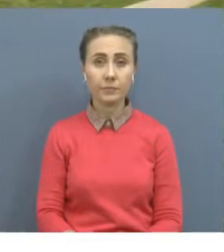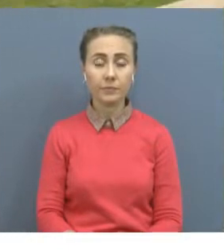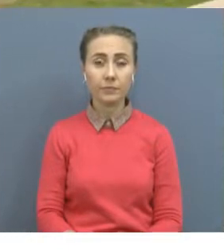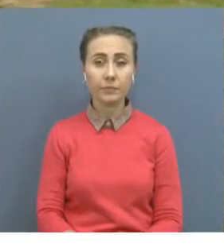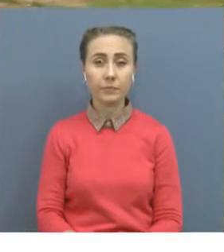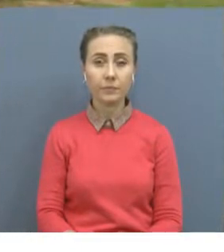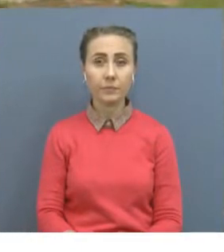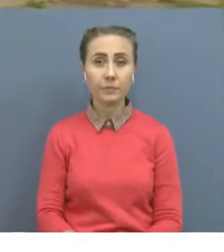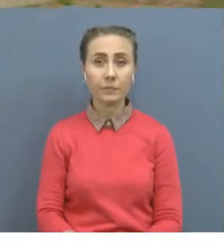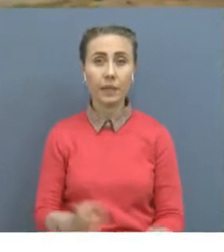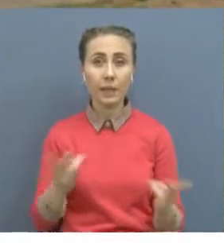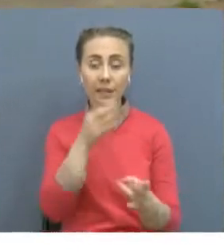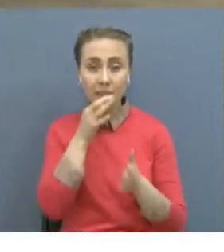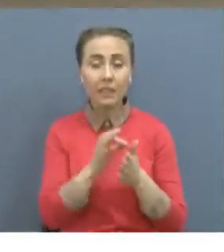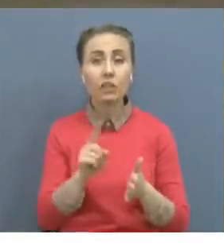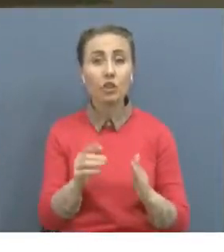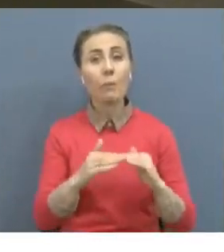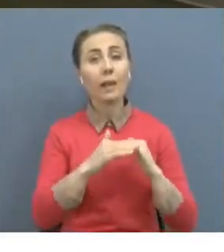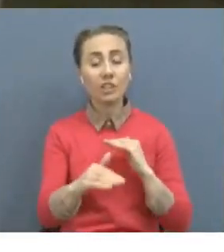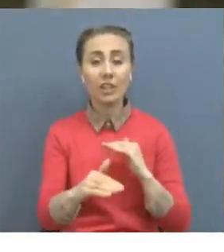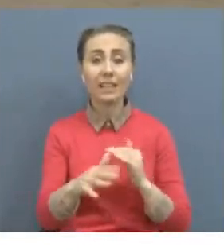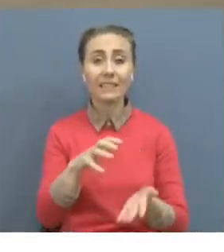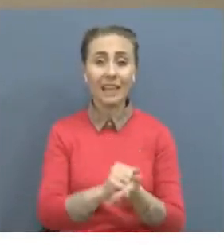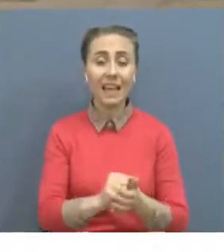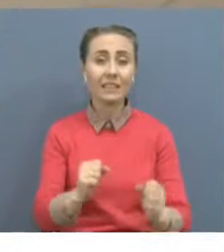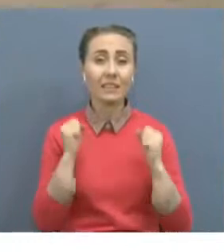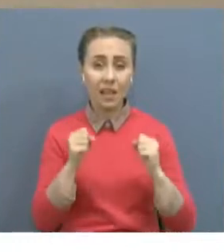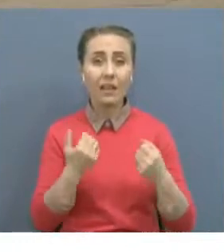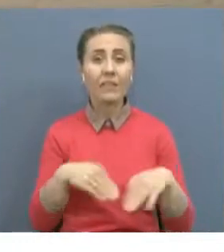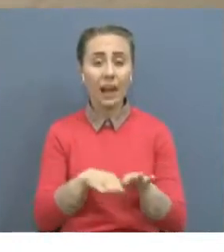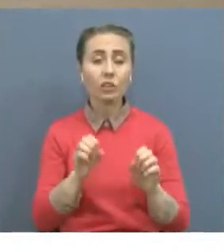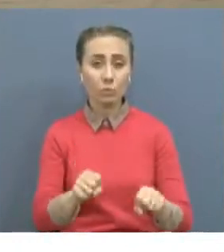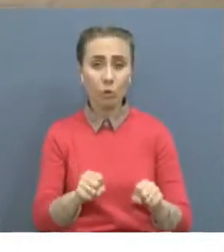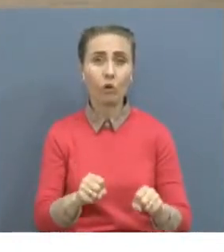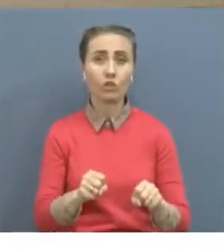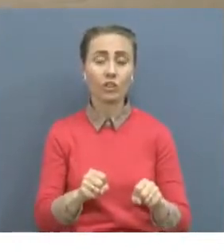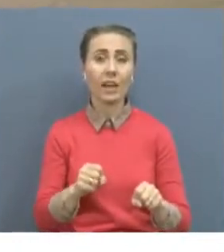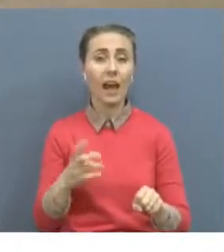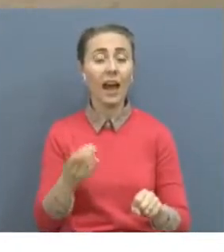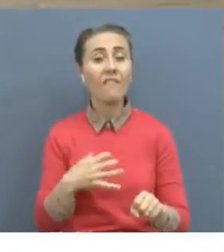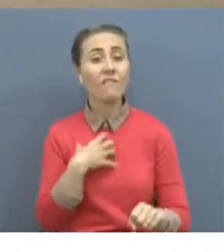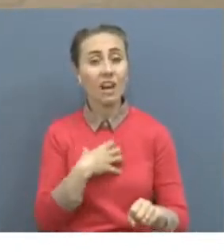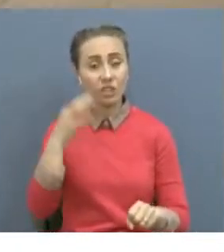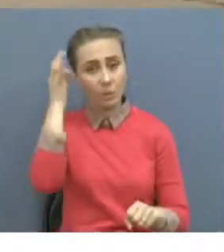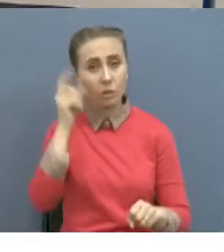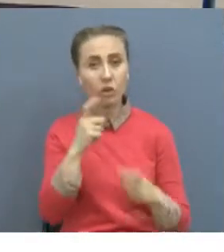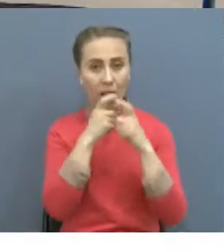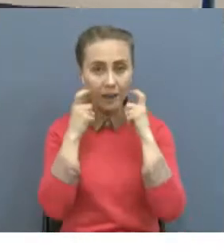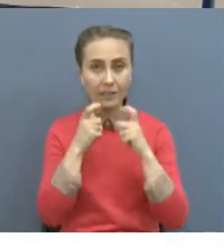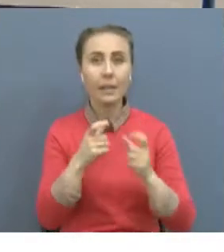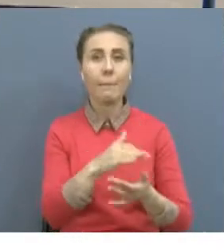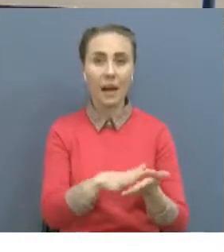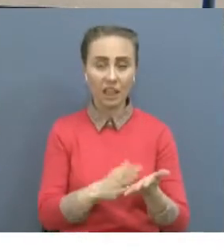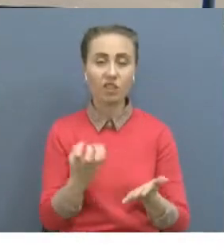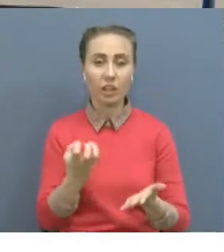Сонымен қатар бүгінден бастап, 4 қабырғаға қамалған жандар енді далада бойы жазып спортпен шығылдан оларына болар. Яғни орталықтағы бір